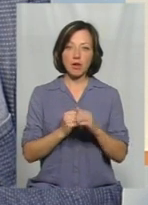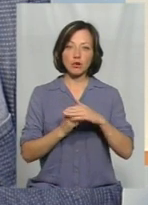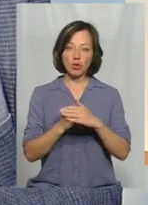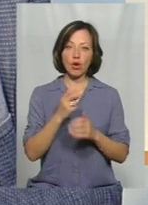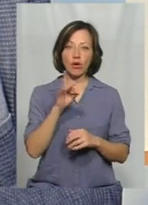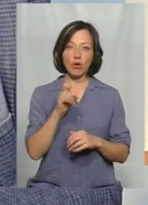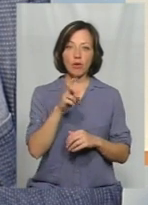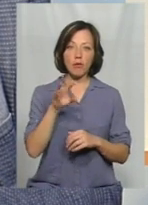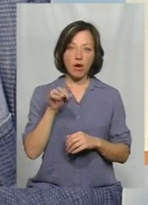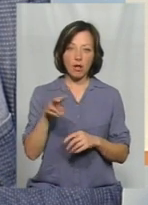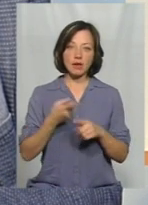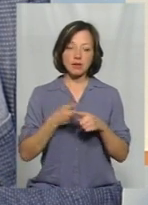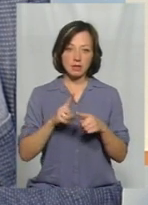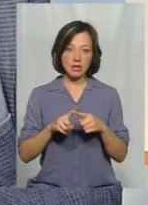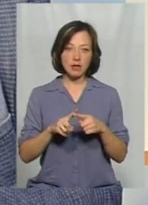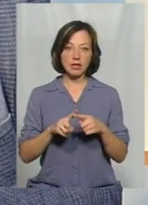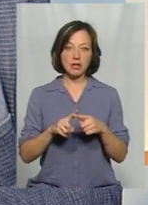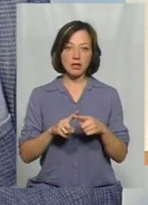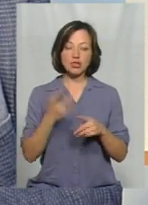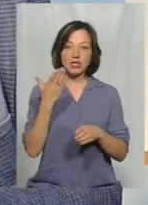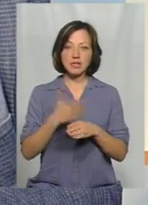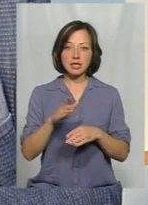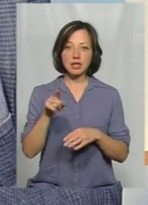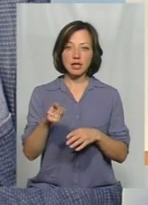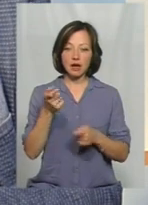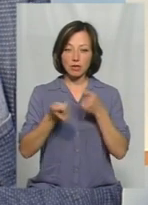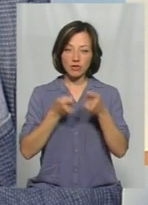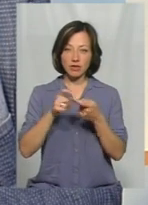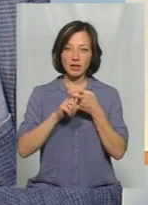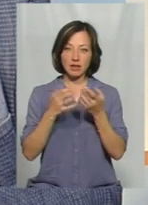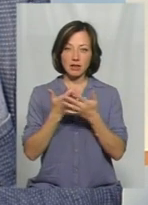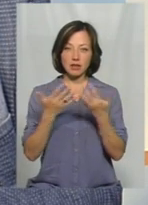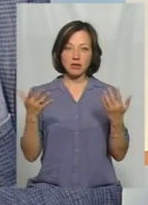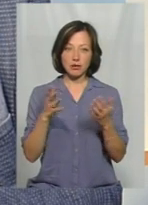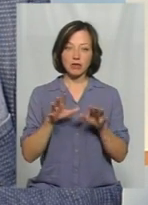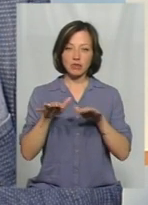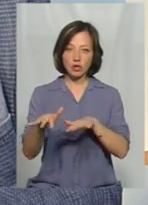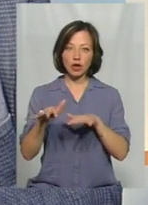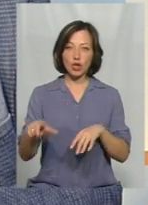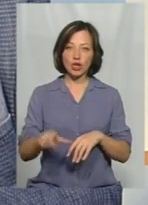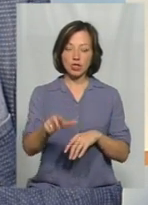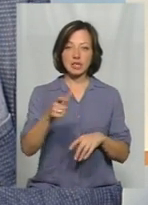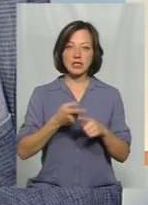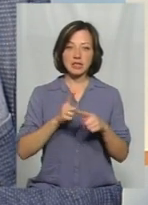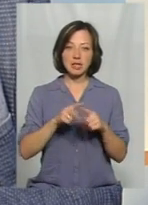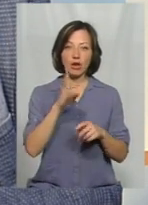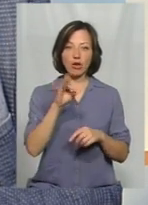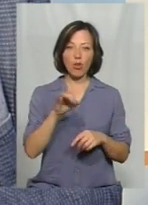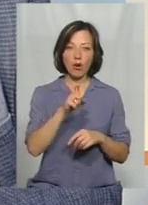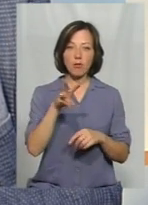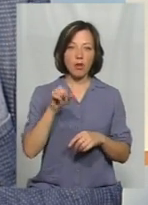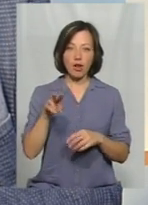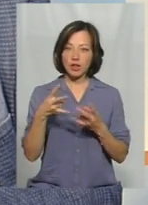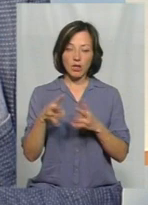крахмала. От крахмал, якраз це левова доля тих органічних речовин, які находять у річку. Сама по собі крахмала речовина не є